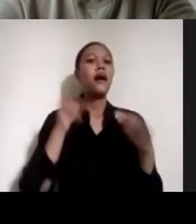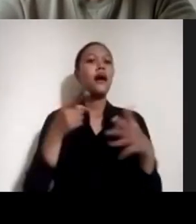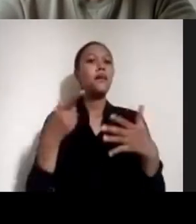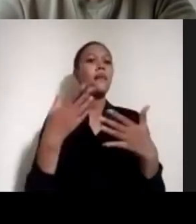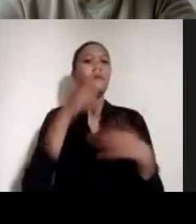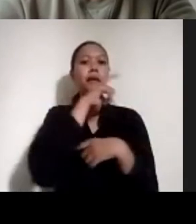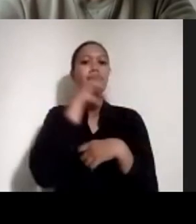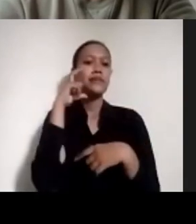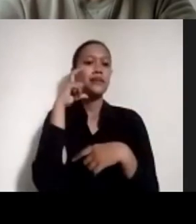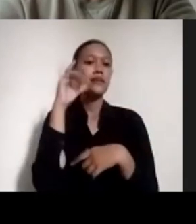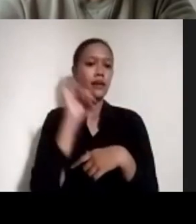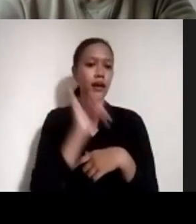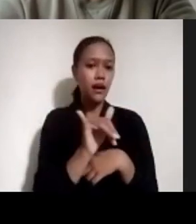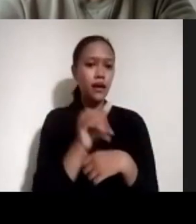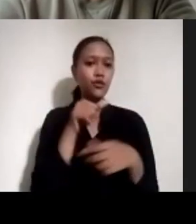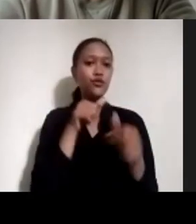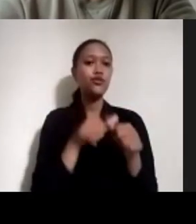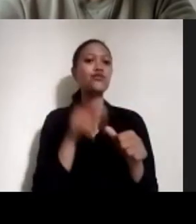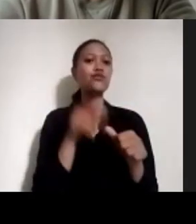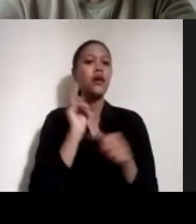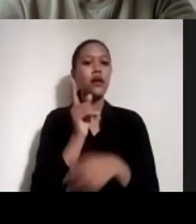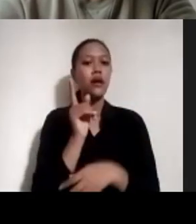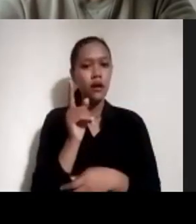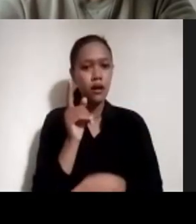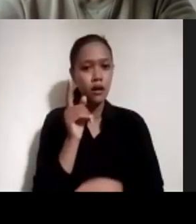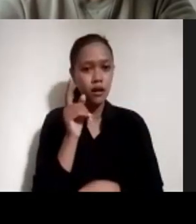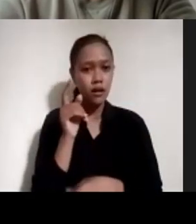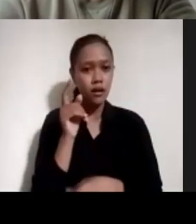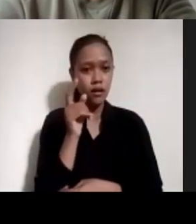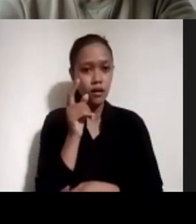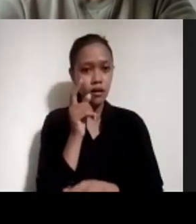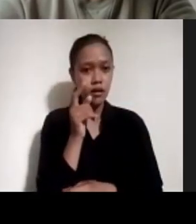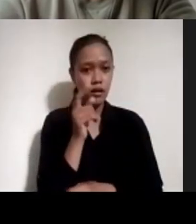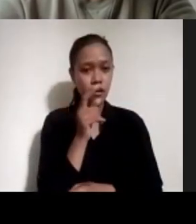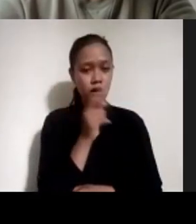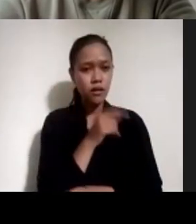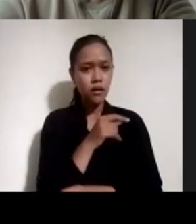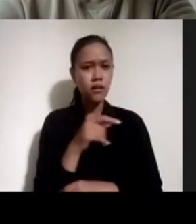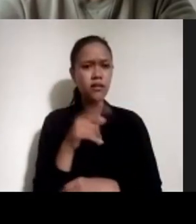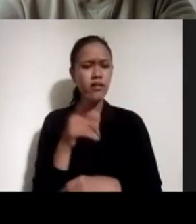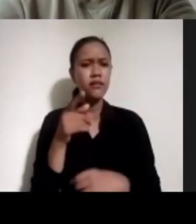Kemudian, ada juga penggunaan.